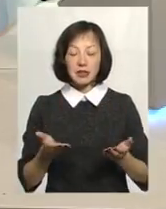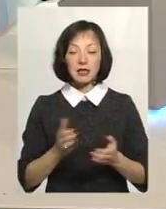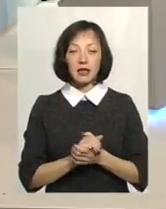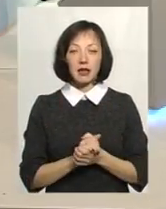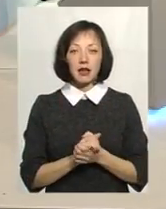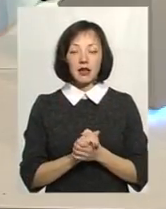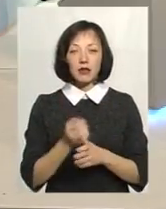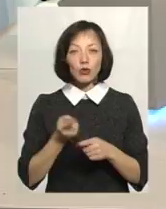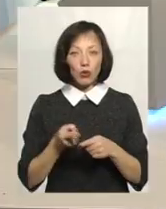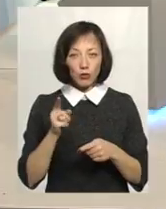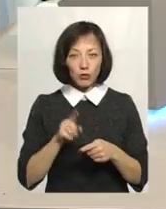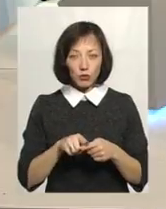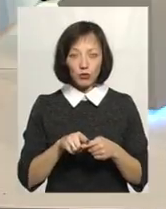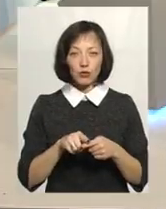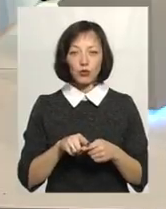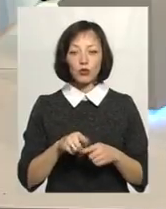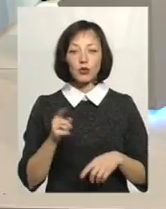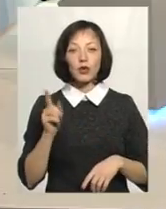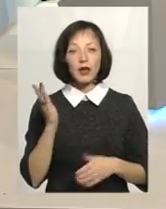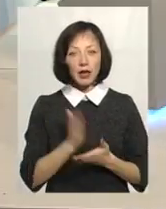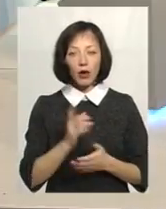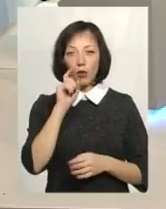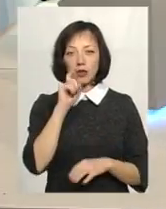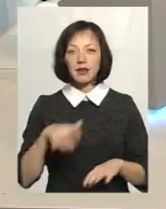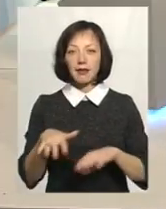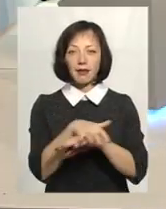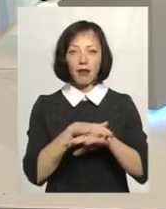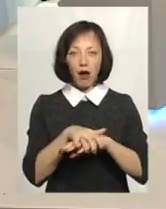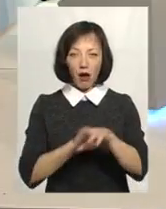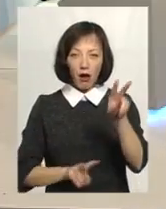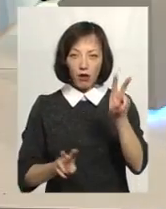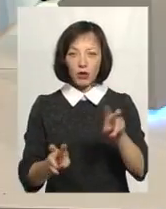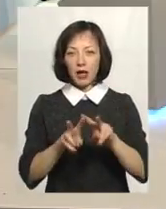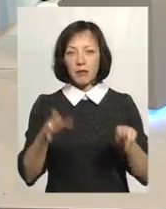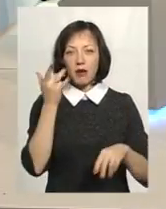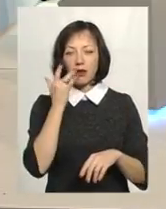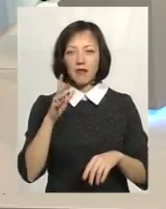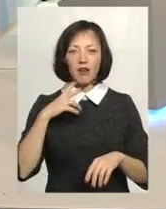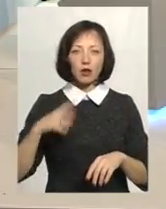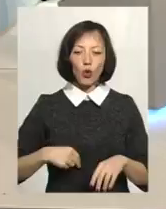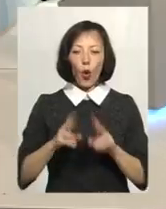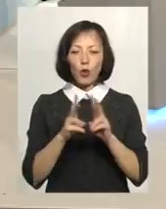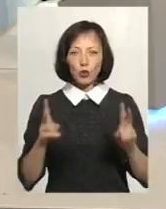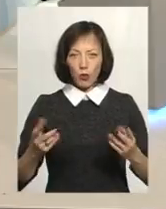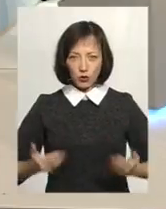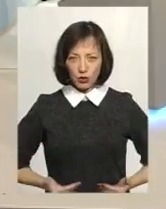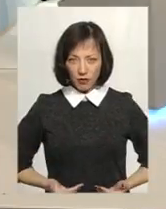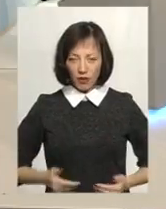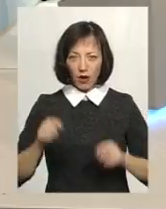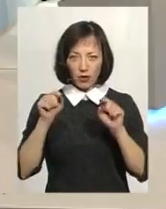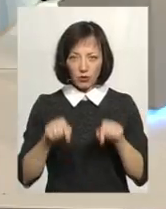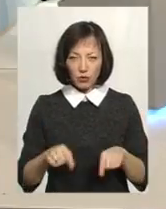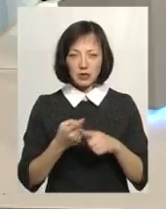то є український народ, як американці, як французи, хто проживає на цій націоналісті,